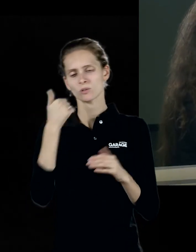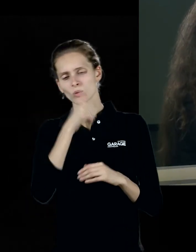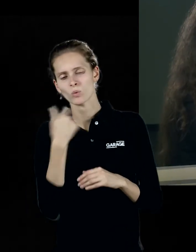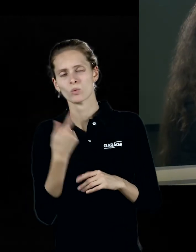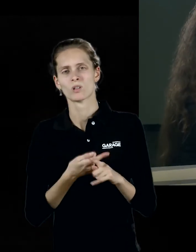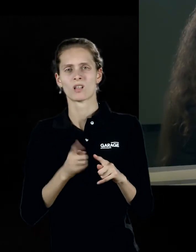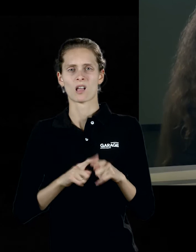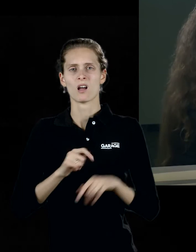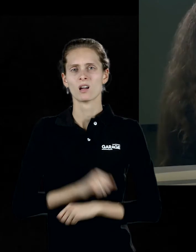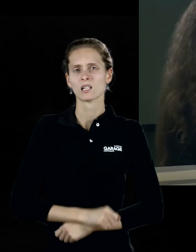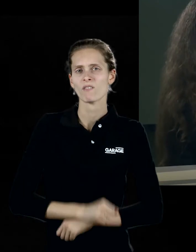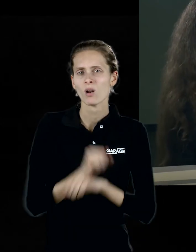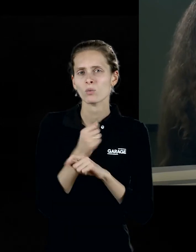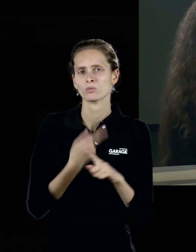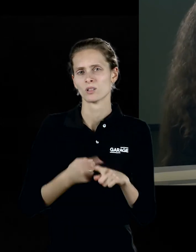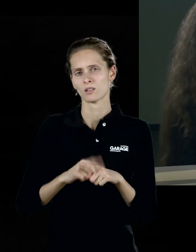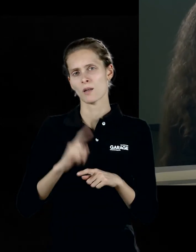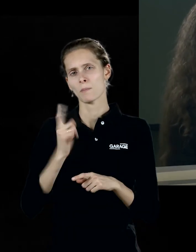которое действительно оставило достаточно много руин.